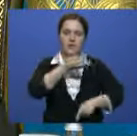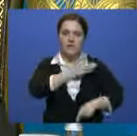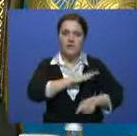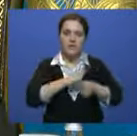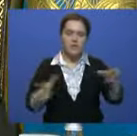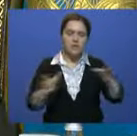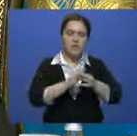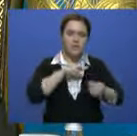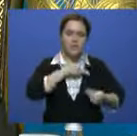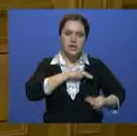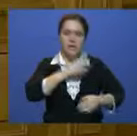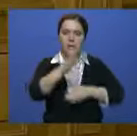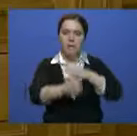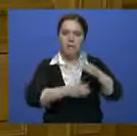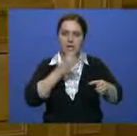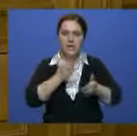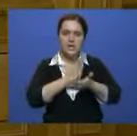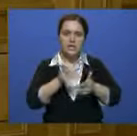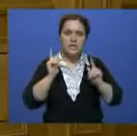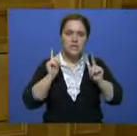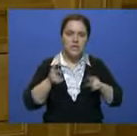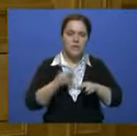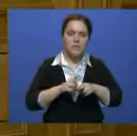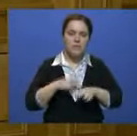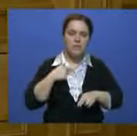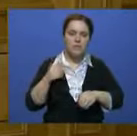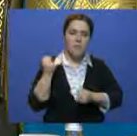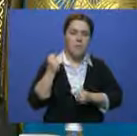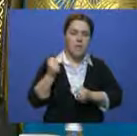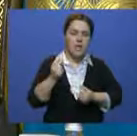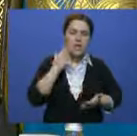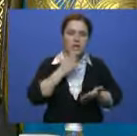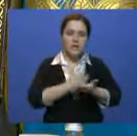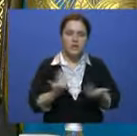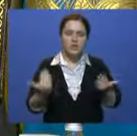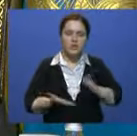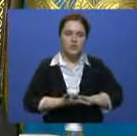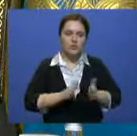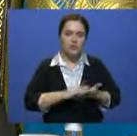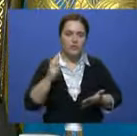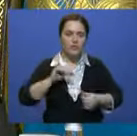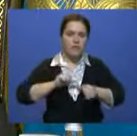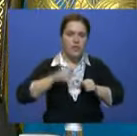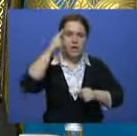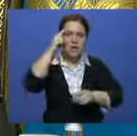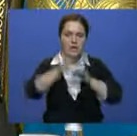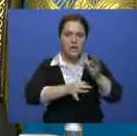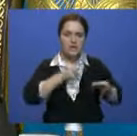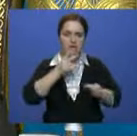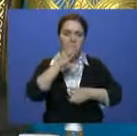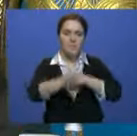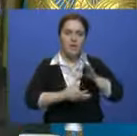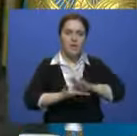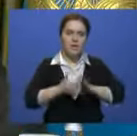Мировое сообщество поддерживает предпринимаемые нами действия. В нынешних условиях необходимо постоянно анализировать международную